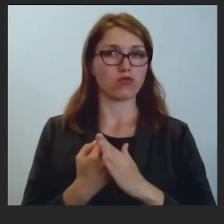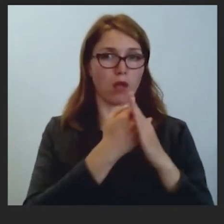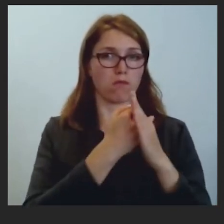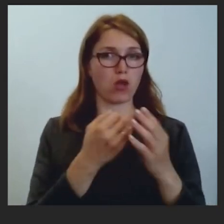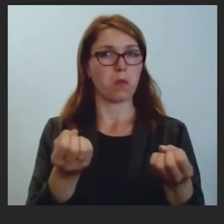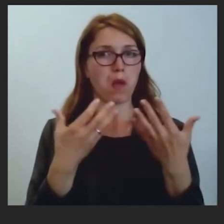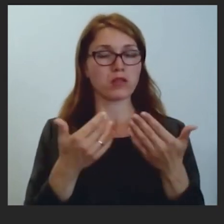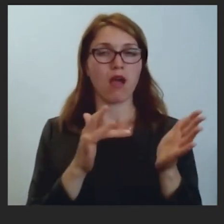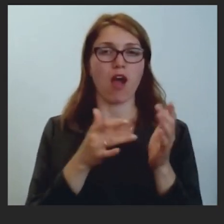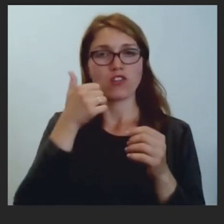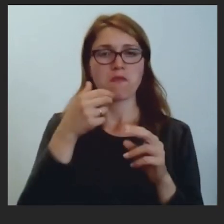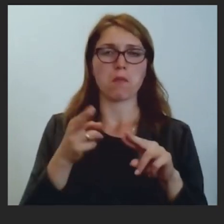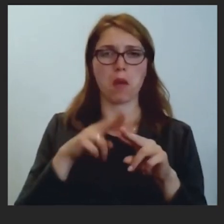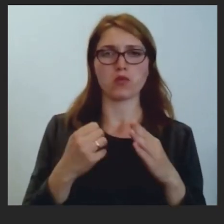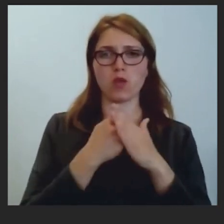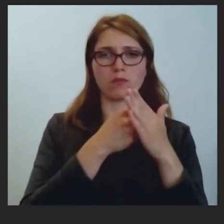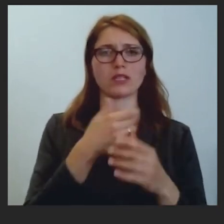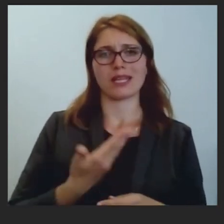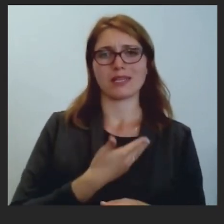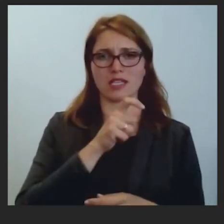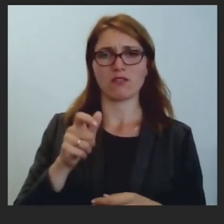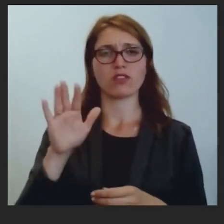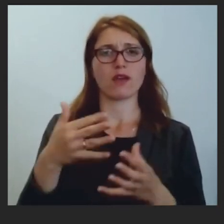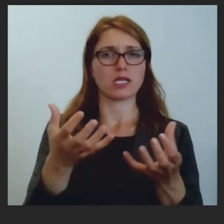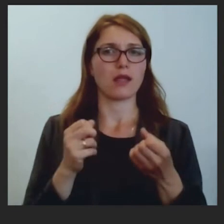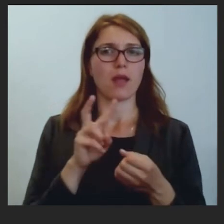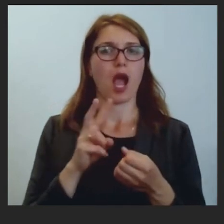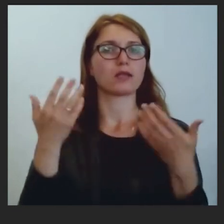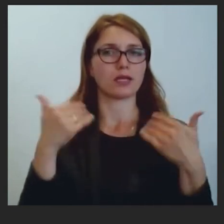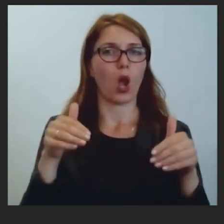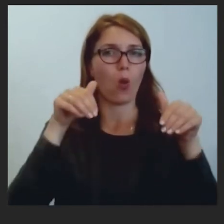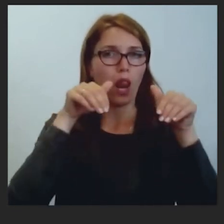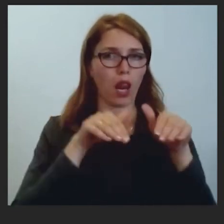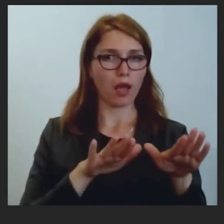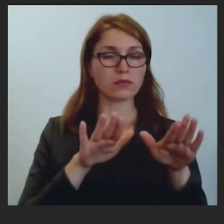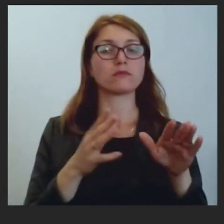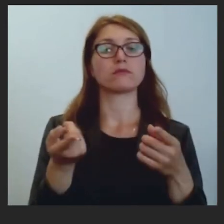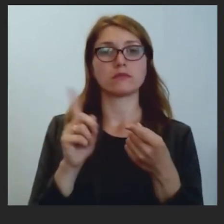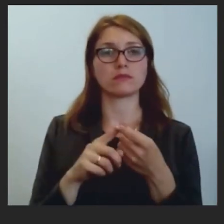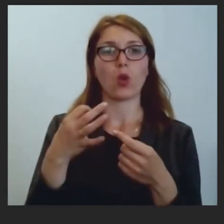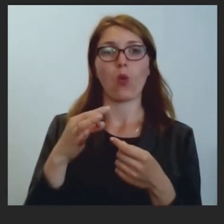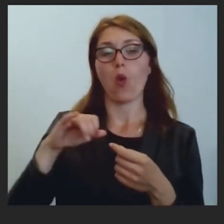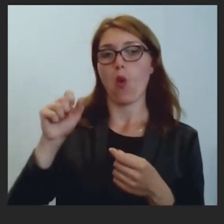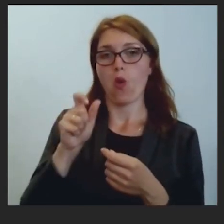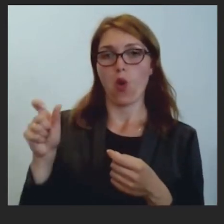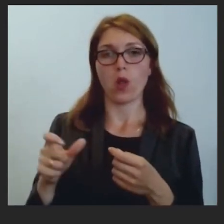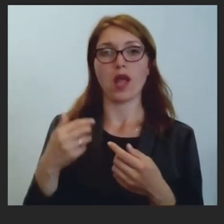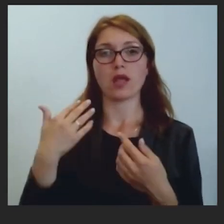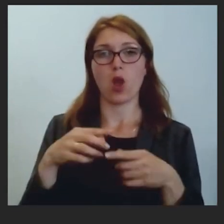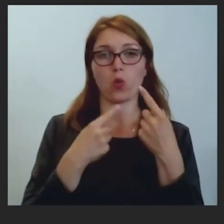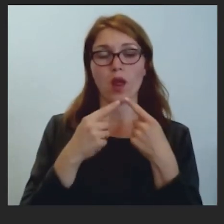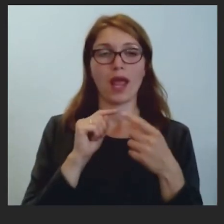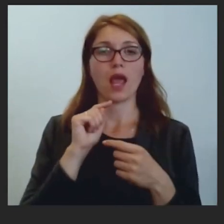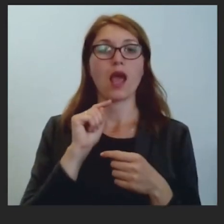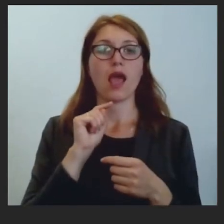varētu saņemt vēl iedzīvotāji jau tam, kas ir pielemts? Saistībā ar to, ko palēģiem ir izteikusies ekonomikas ministre